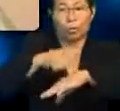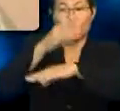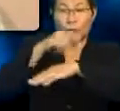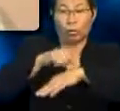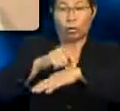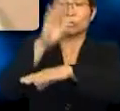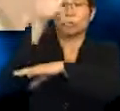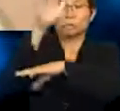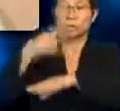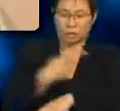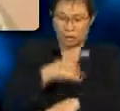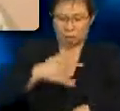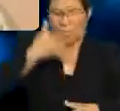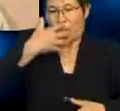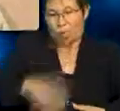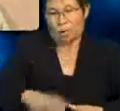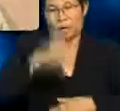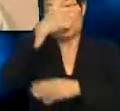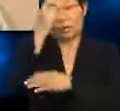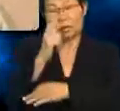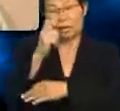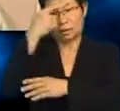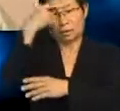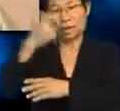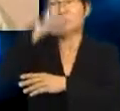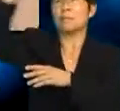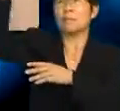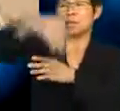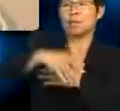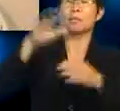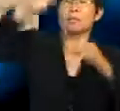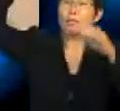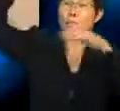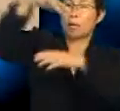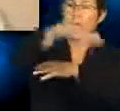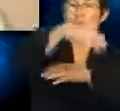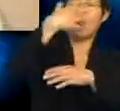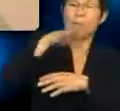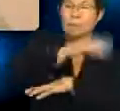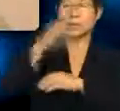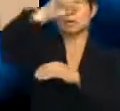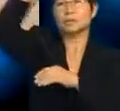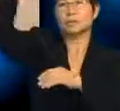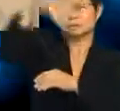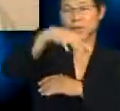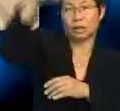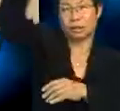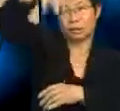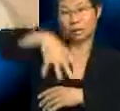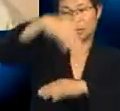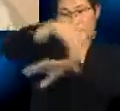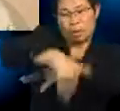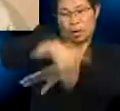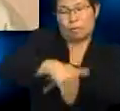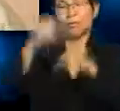berasa panas kerana matahari memancarkan haba dan cahaya. Pada waktu malam,